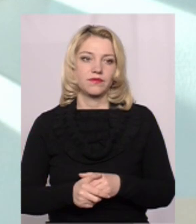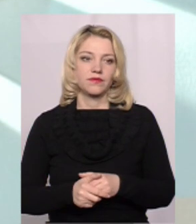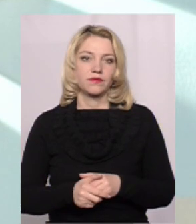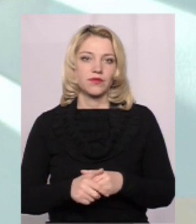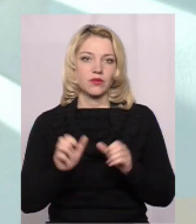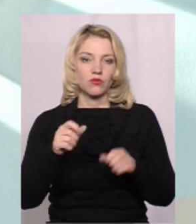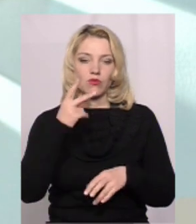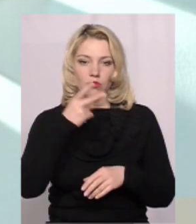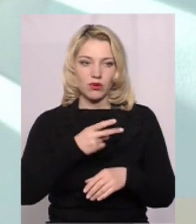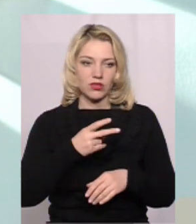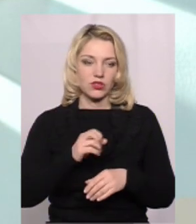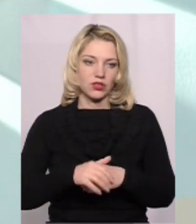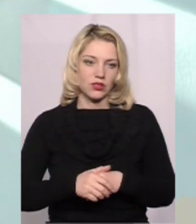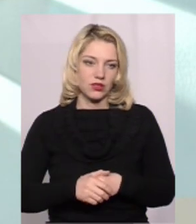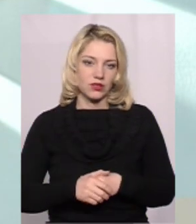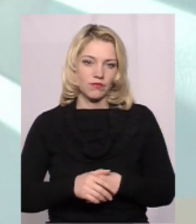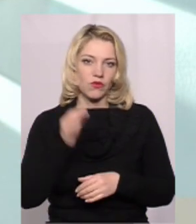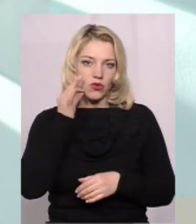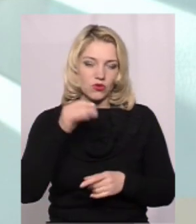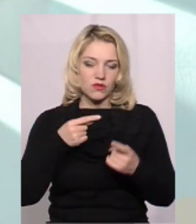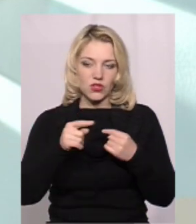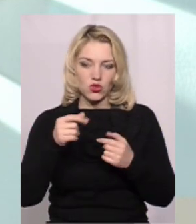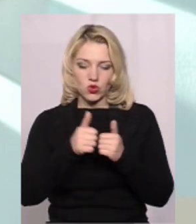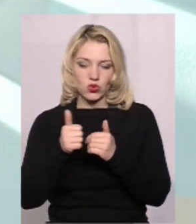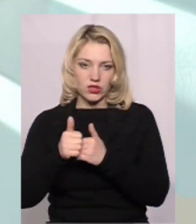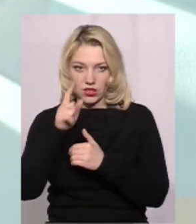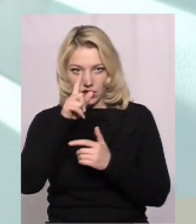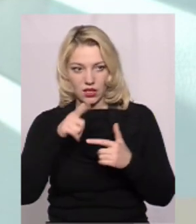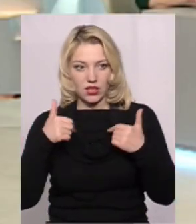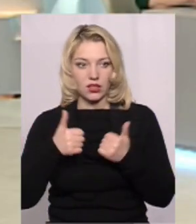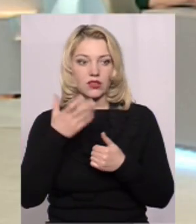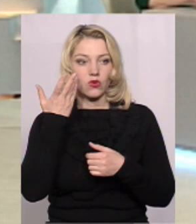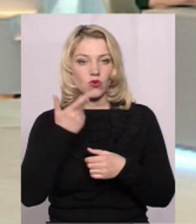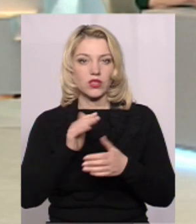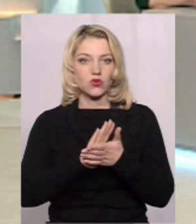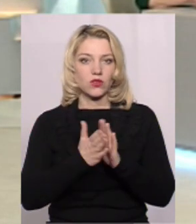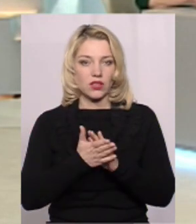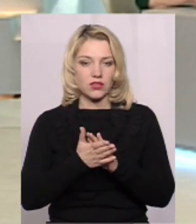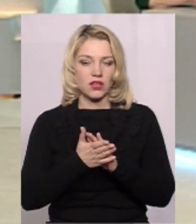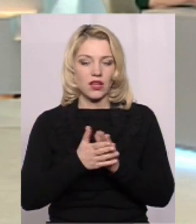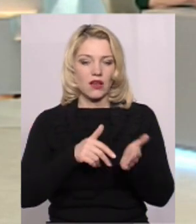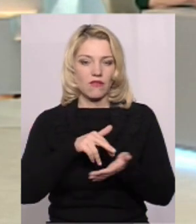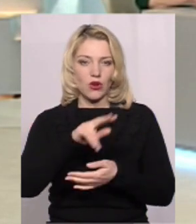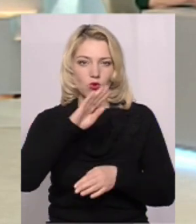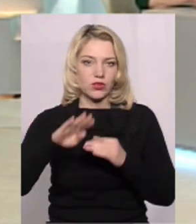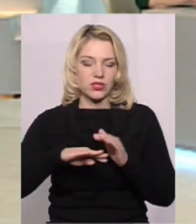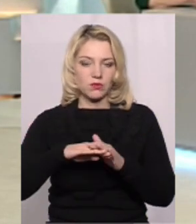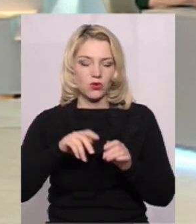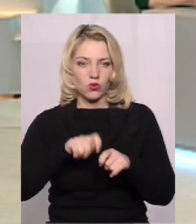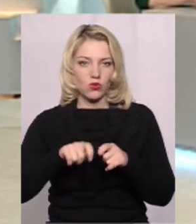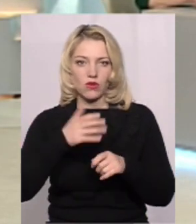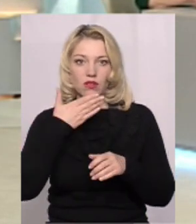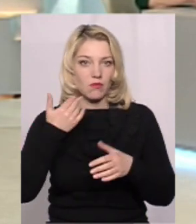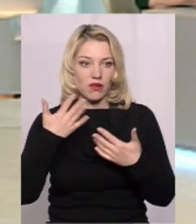можемо побачити на досвіді деяких сусідних країн Коли ситуація виходить під контролю, вона вже не